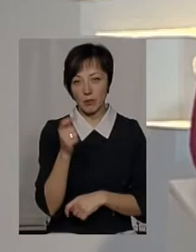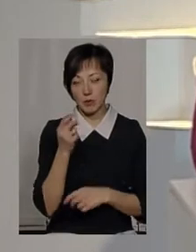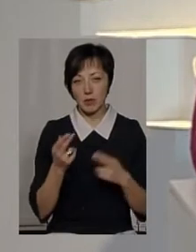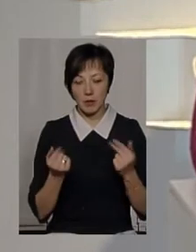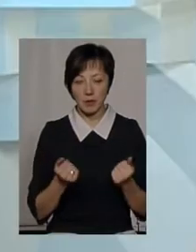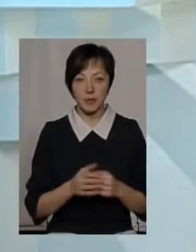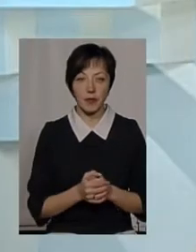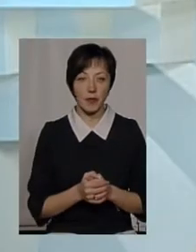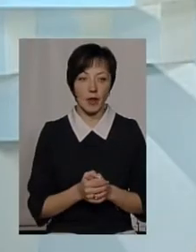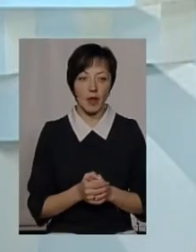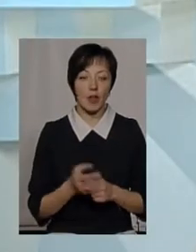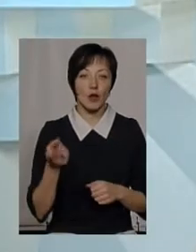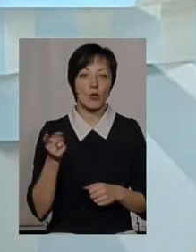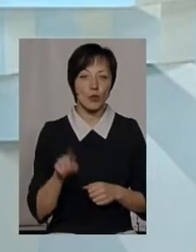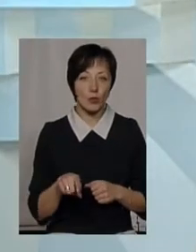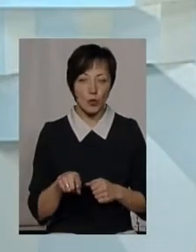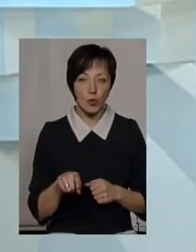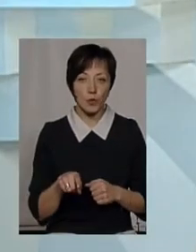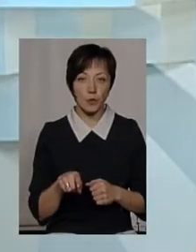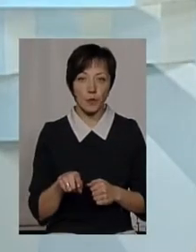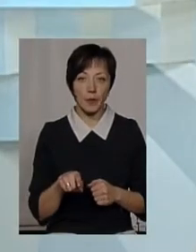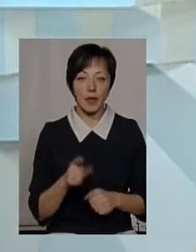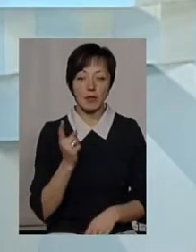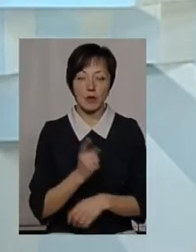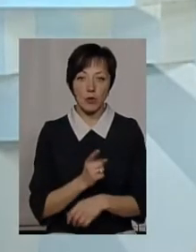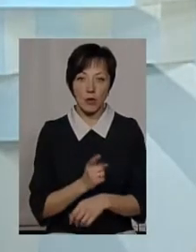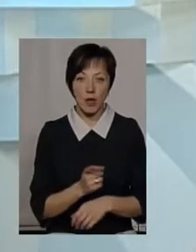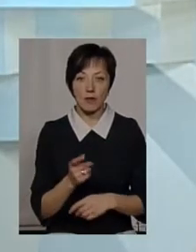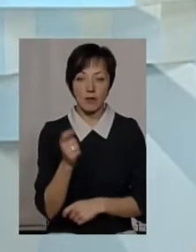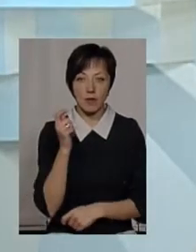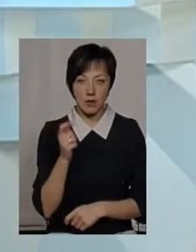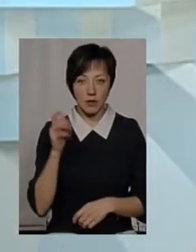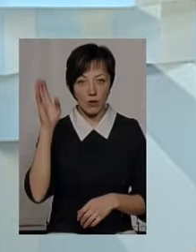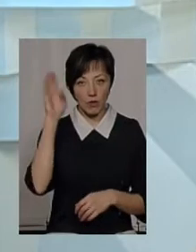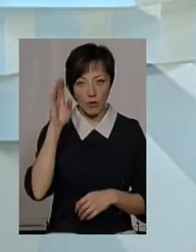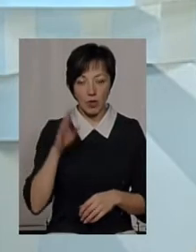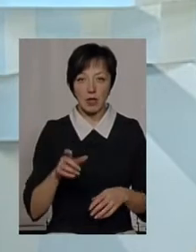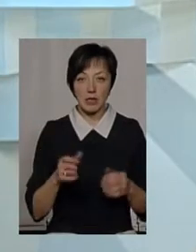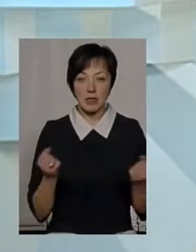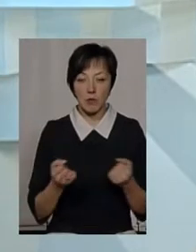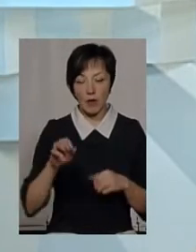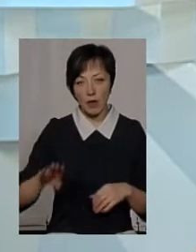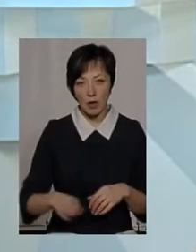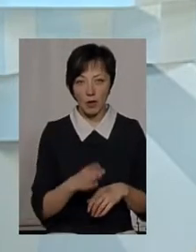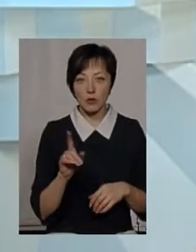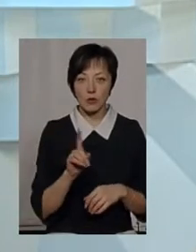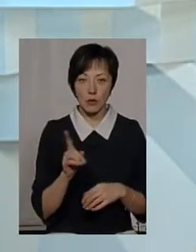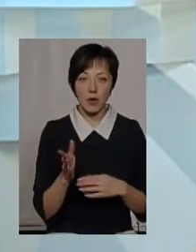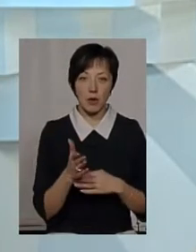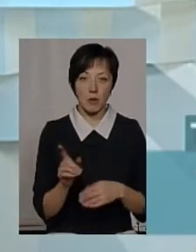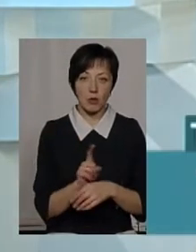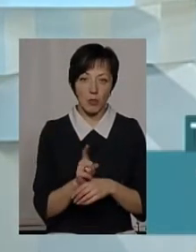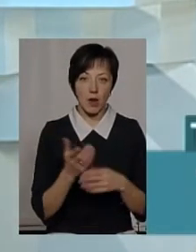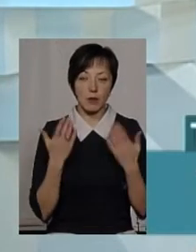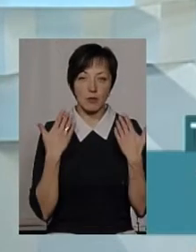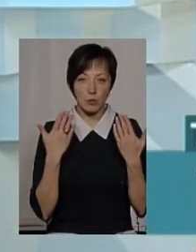рибаків. Так, і тому забороняється вилов водних біоресурсів на зимувальних ямах з цією метою, щоб риба